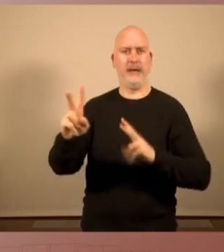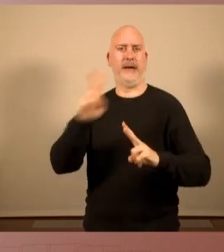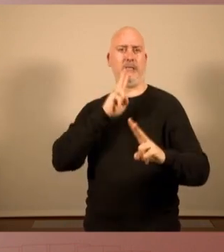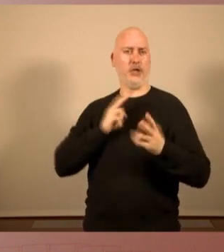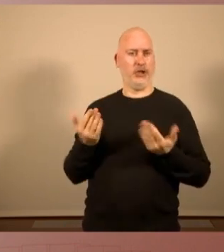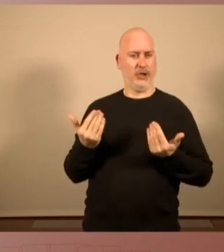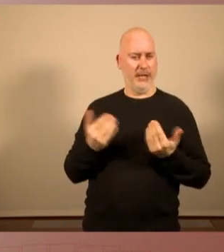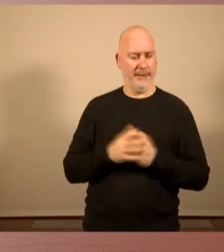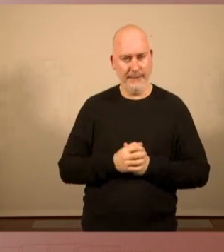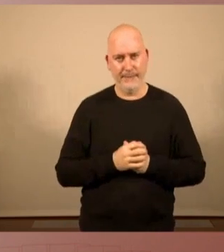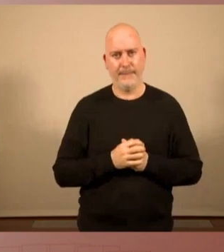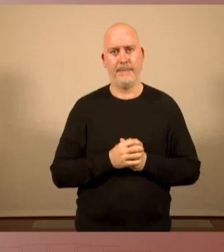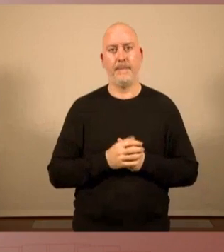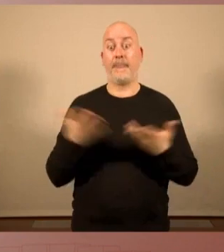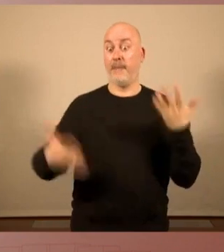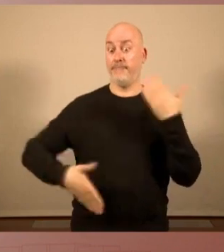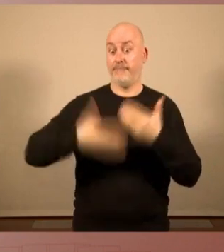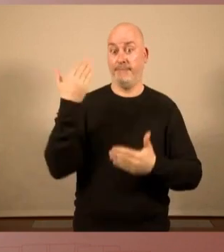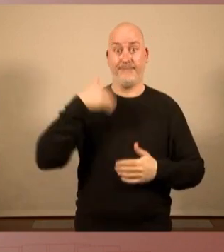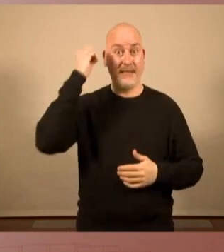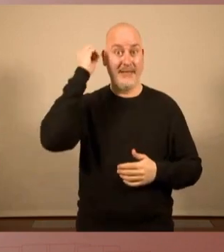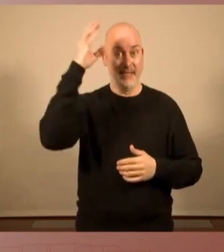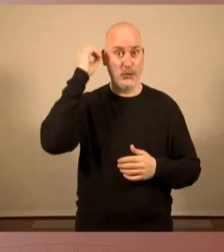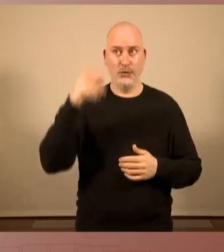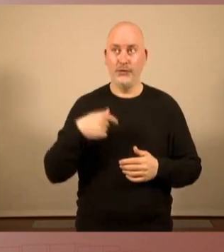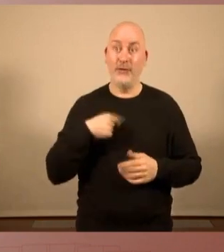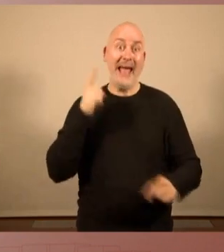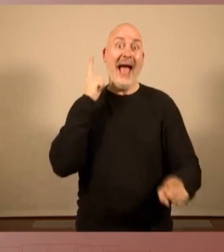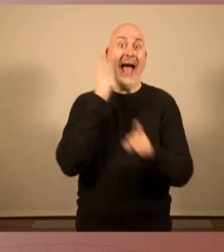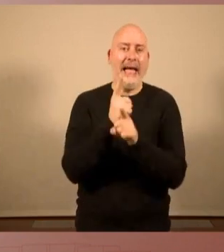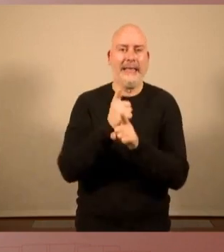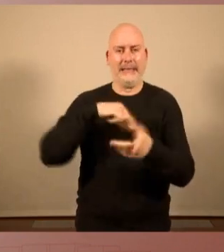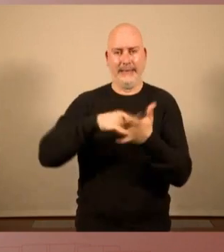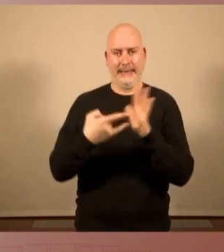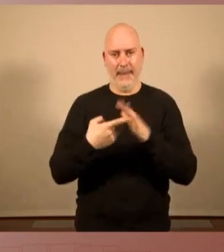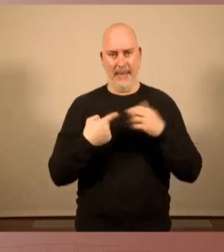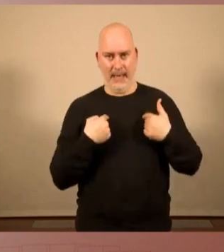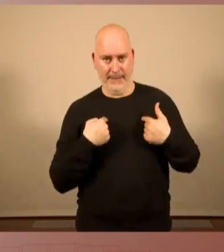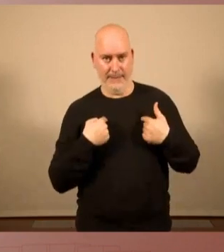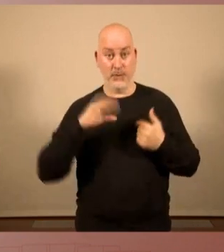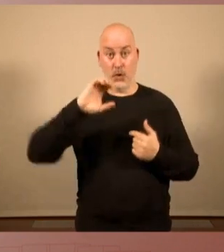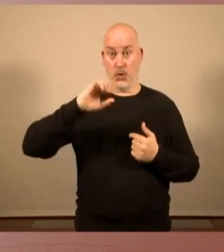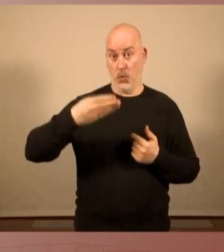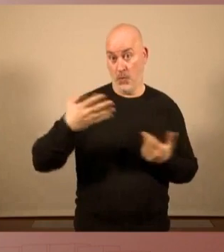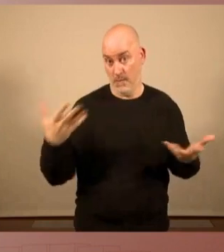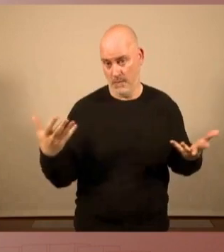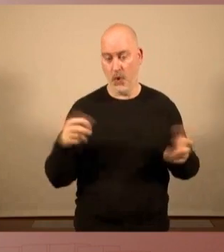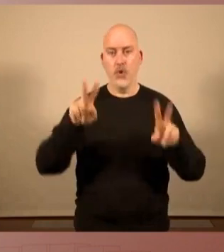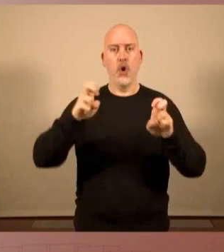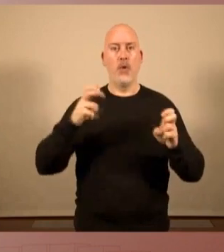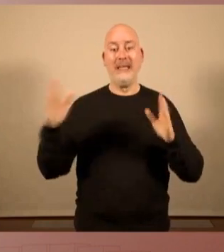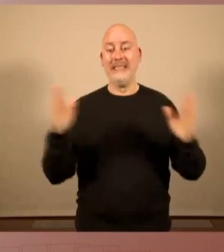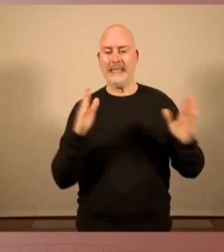comença, doncs, el discurs dels antisistema. De la CUP, un nou cicle per guanyar.